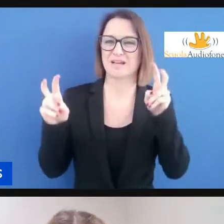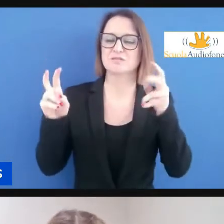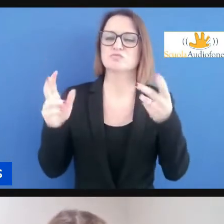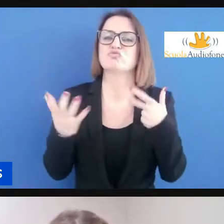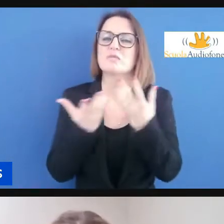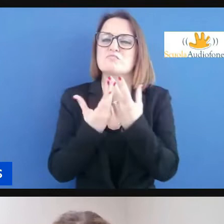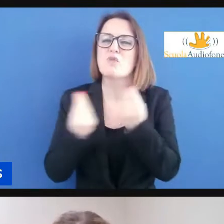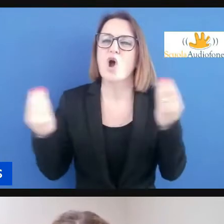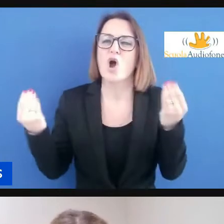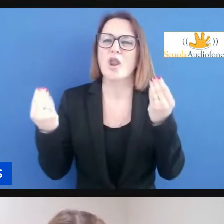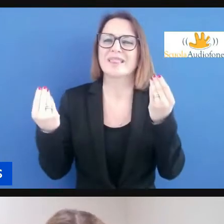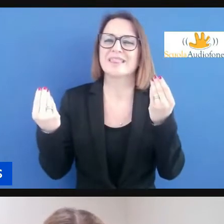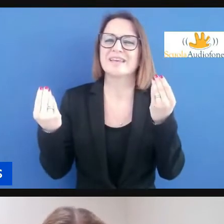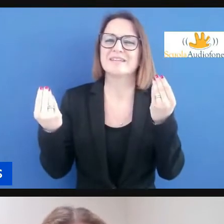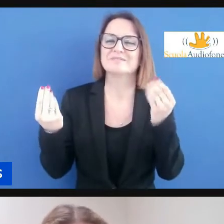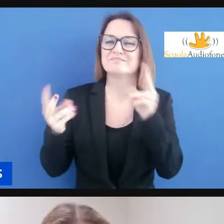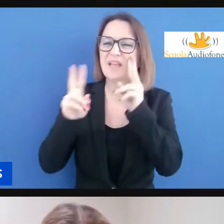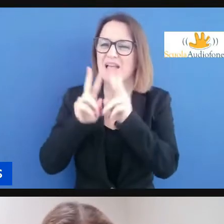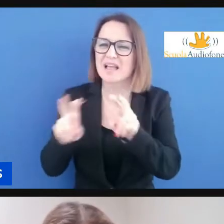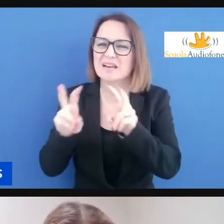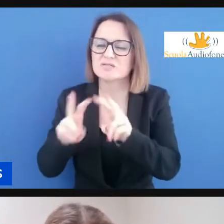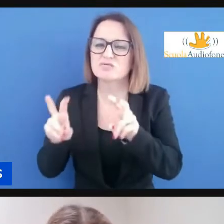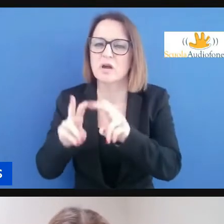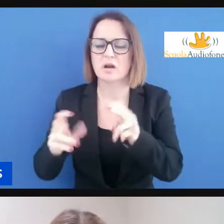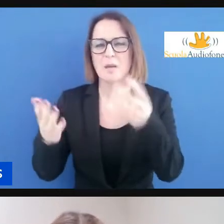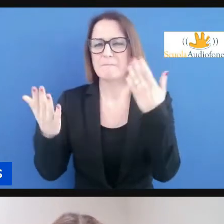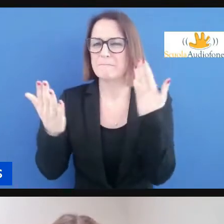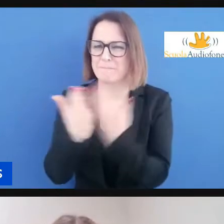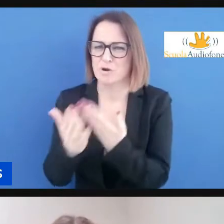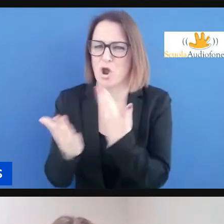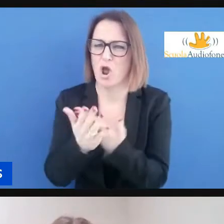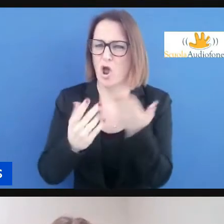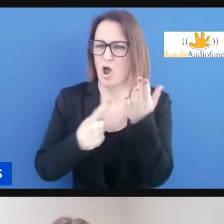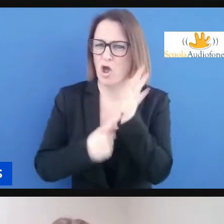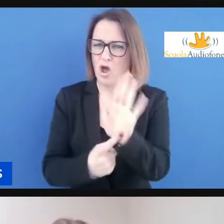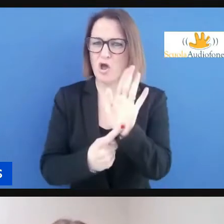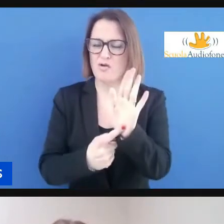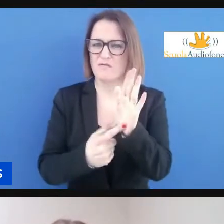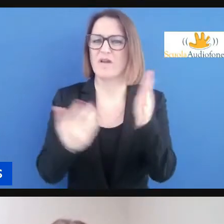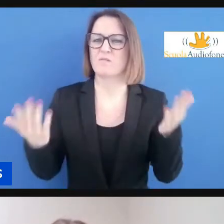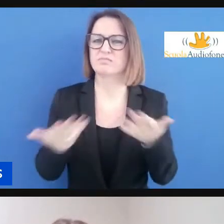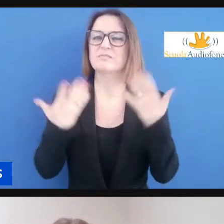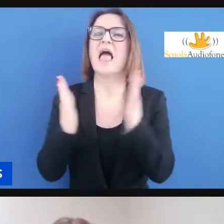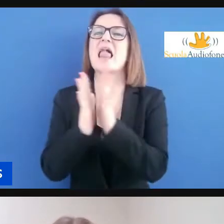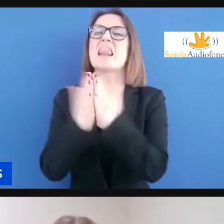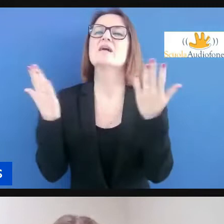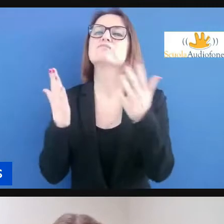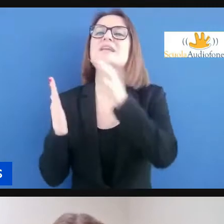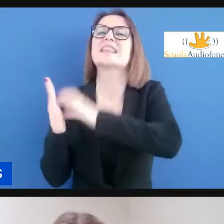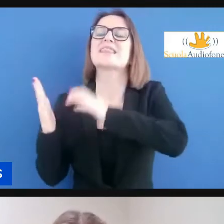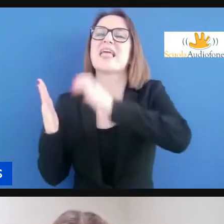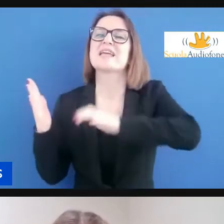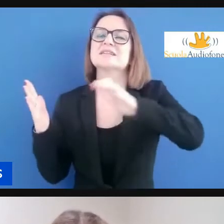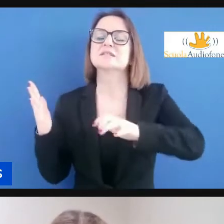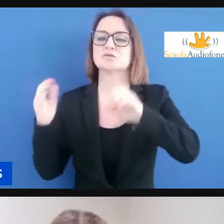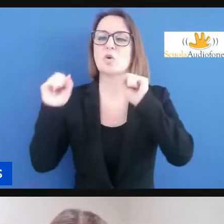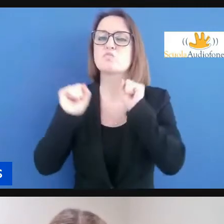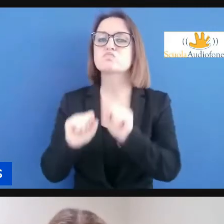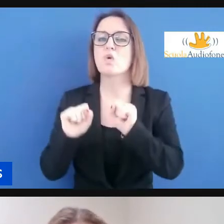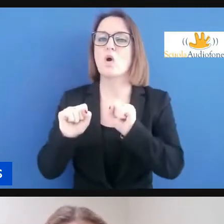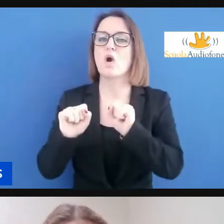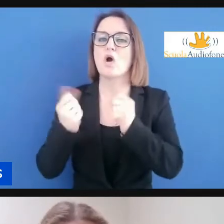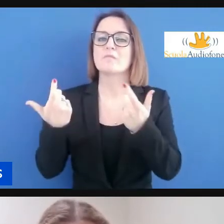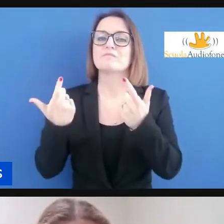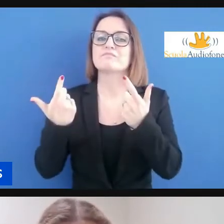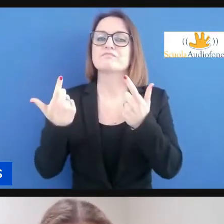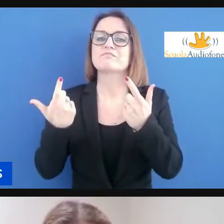ricerche che provano e comprovano che l'accessibilità del libro di testo può essere una delle cause della